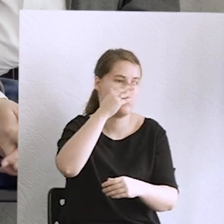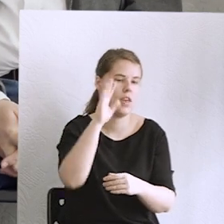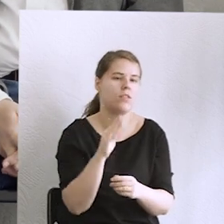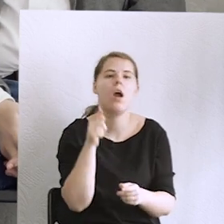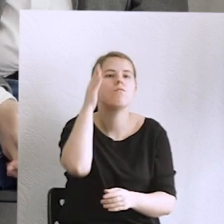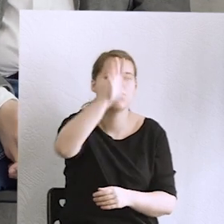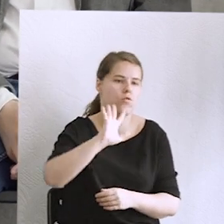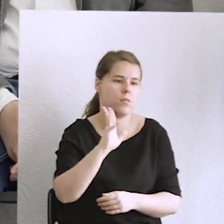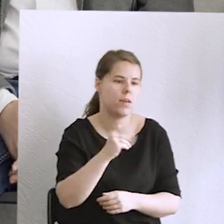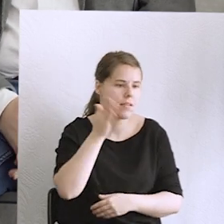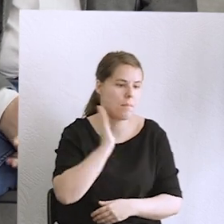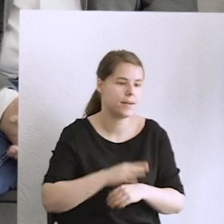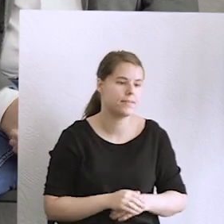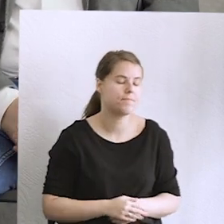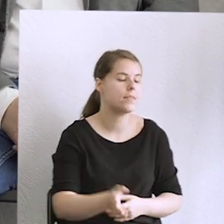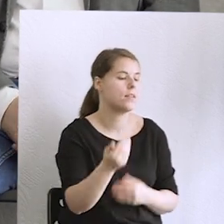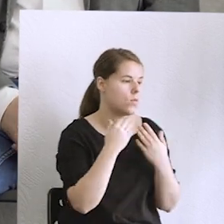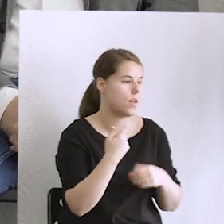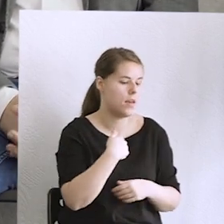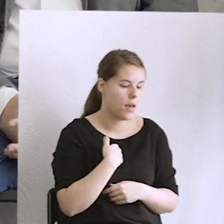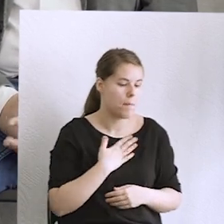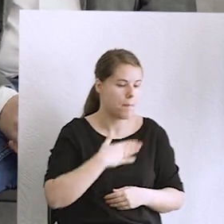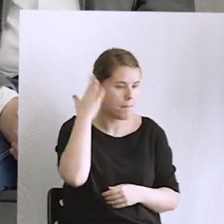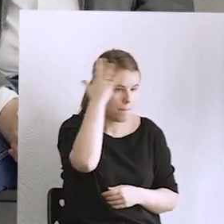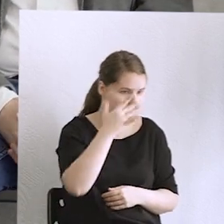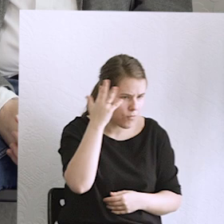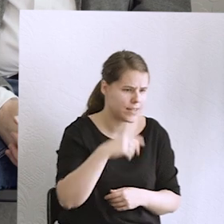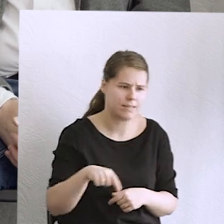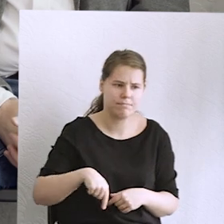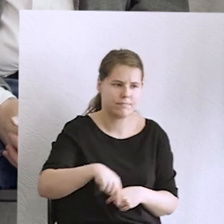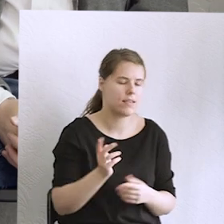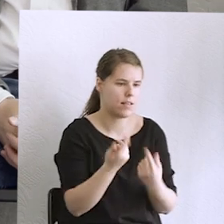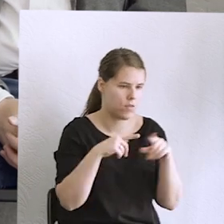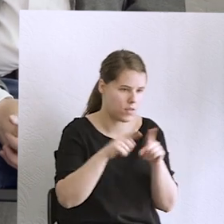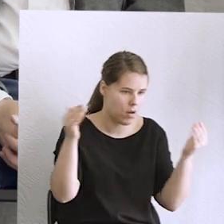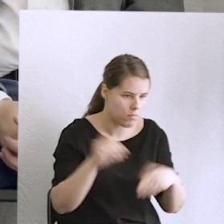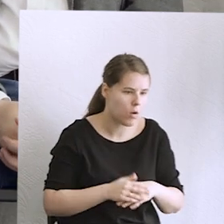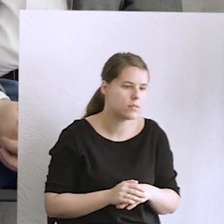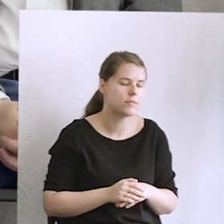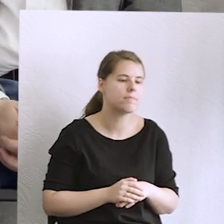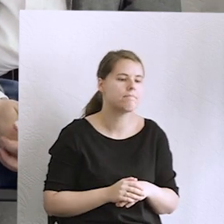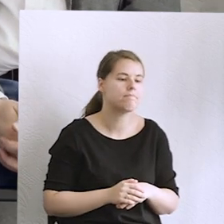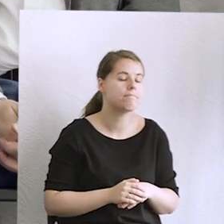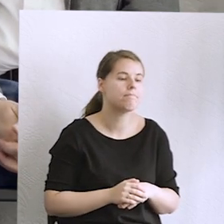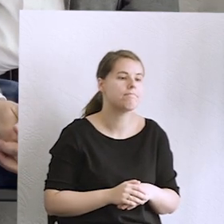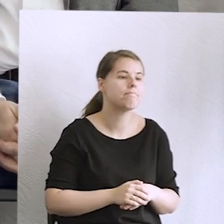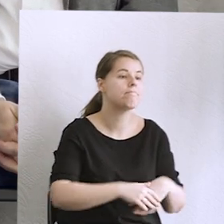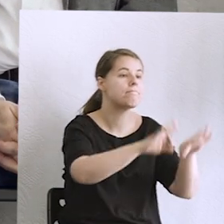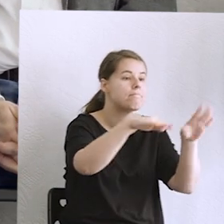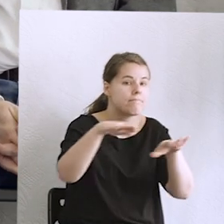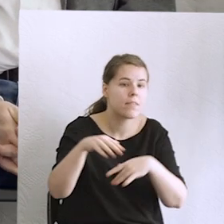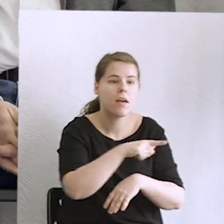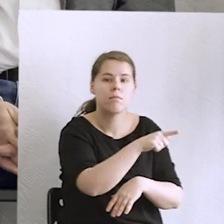A ja mam takie marzenie, które możemy realizować tak od zaraz. Bądźmy, czujmy siebie i w